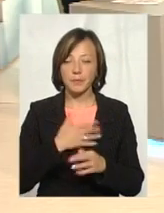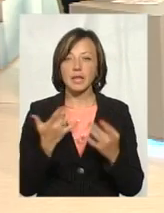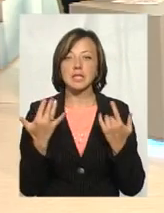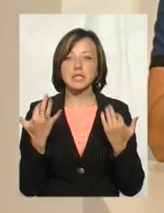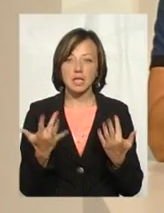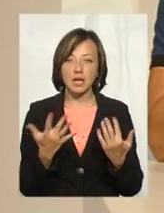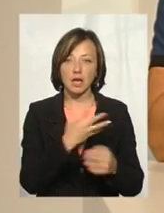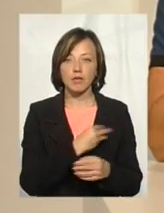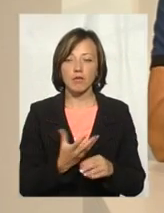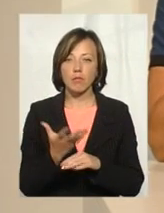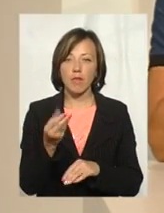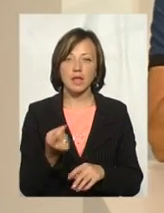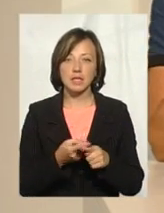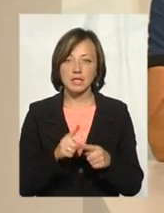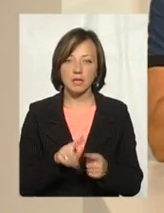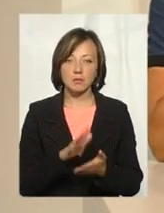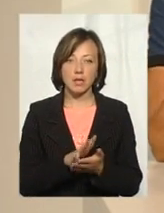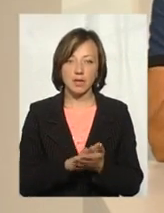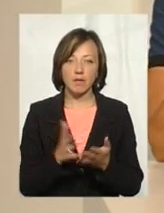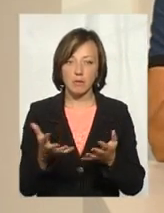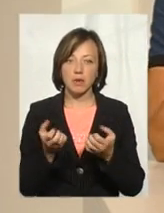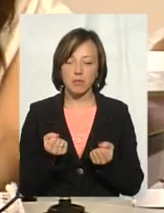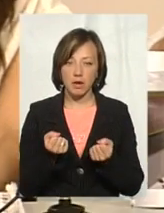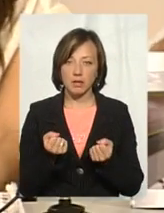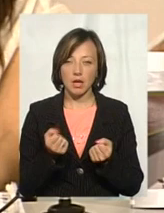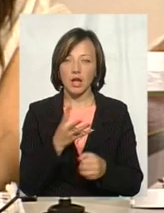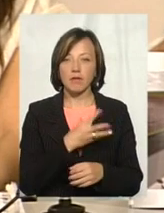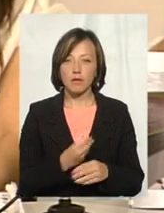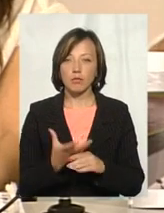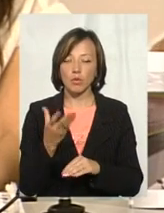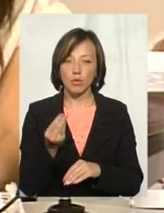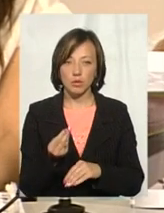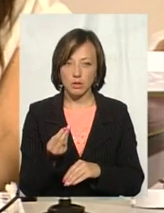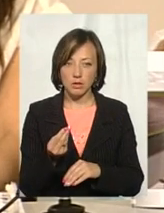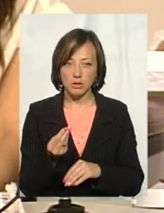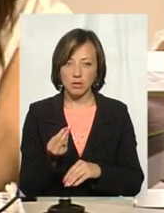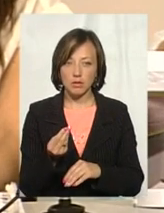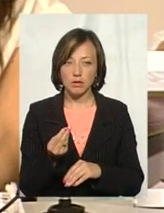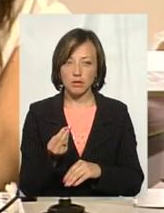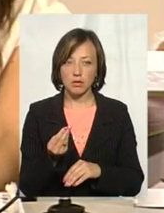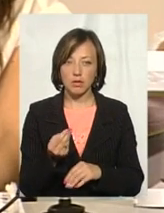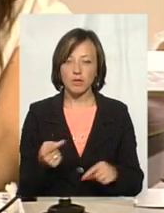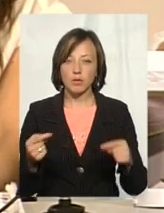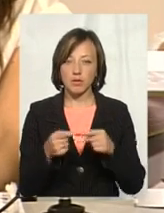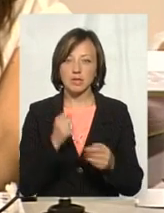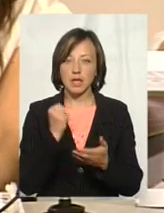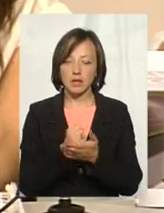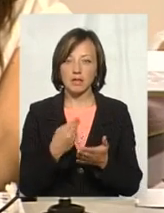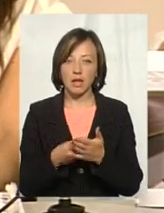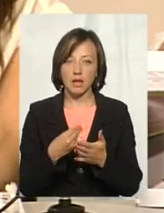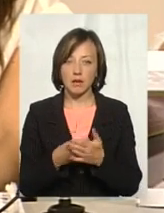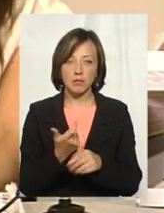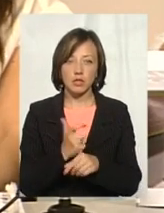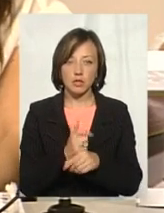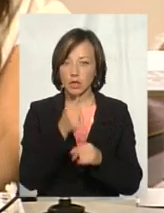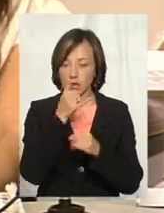скільки Львів платить за це сміття, яке ви приймаєте? Львів платить Кабінату комунальних підприємств відповідним до затверджених тарифів, а більше